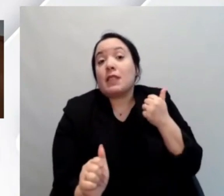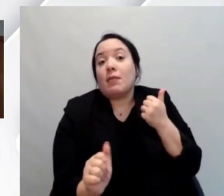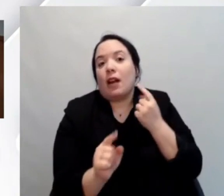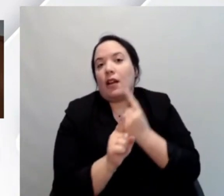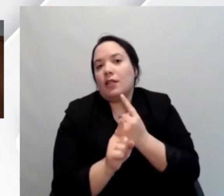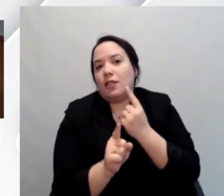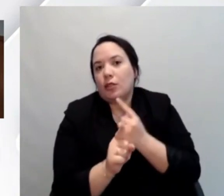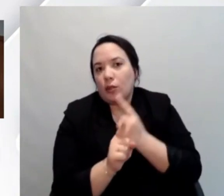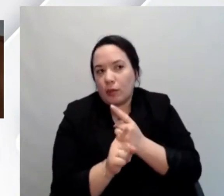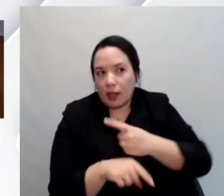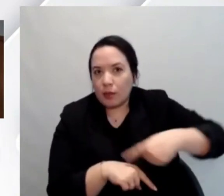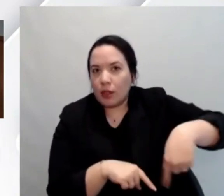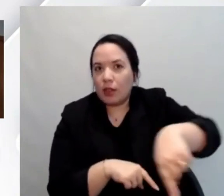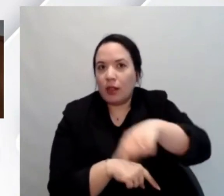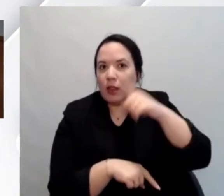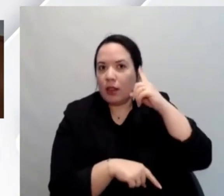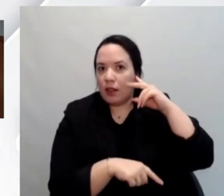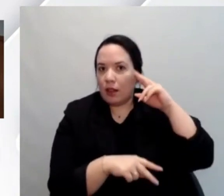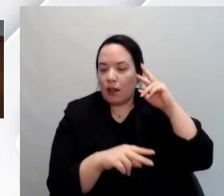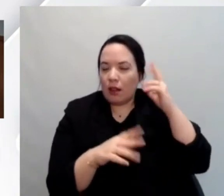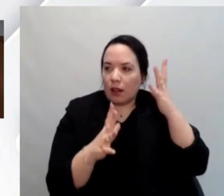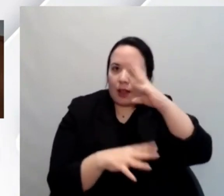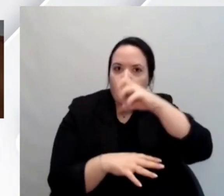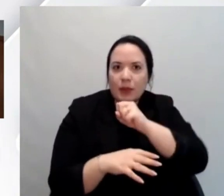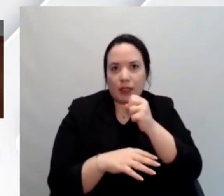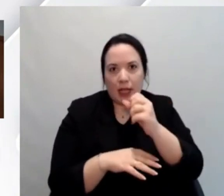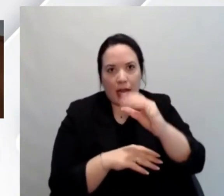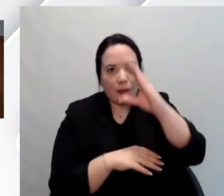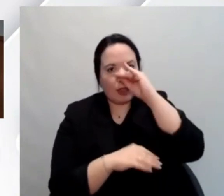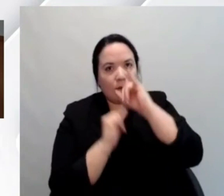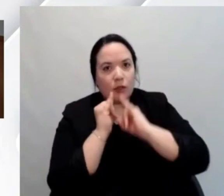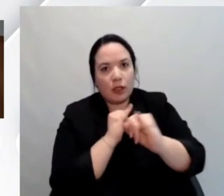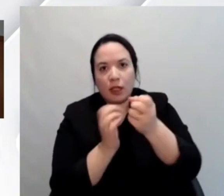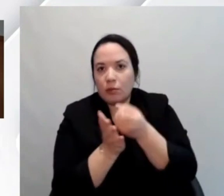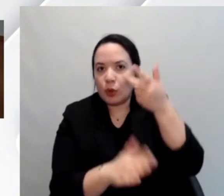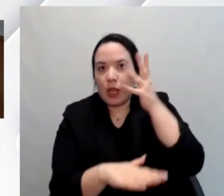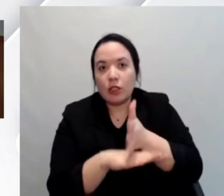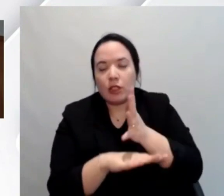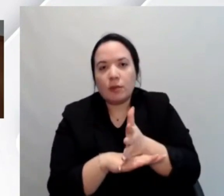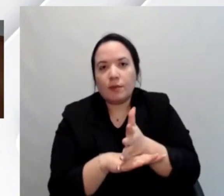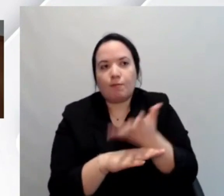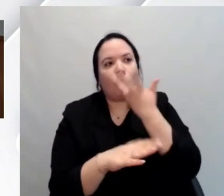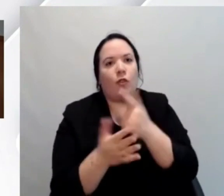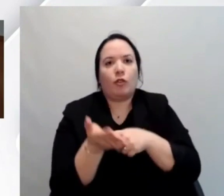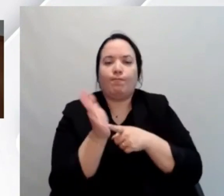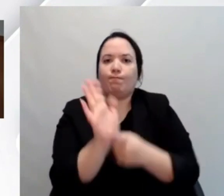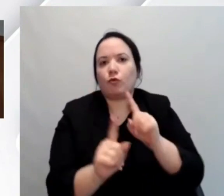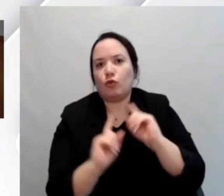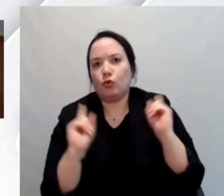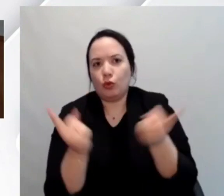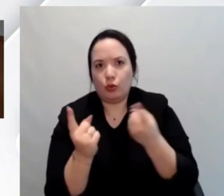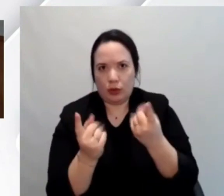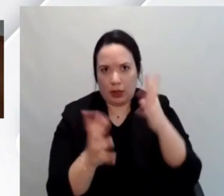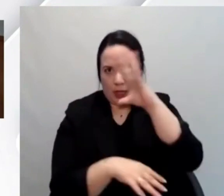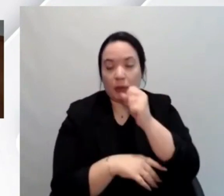conto di quanto è importante l'accessibilità dell'e-learning. Diciamo per renderlo evidente a tutti, ci ricordiamo